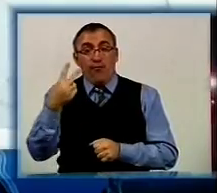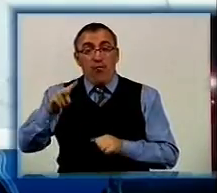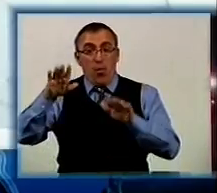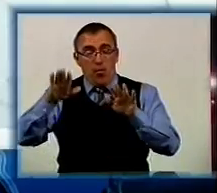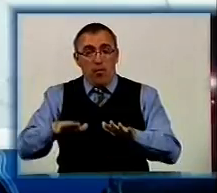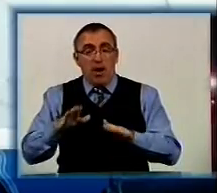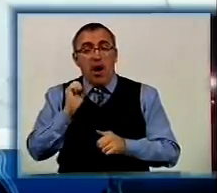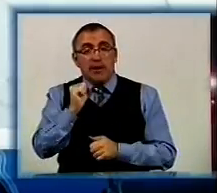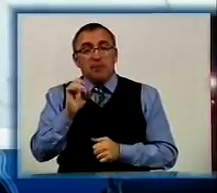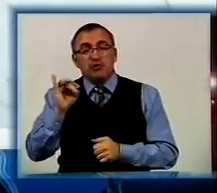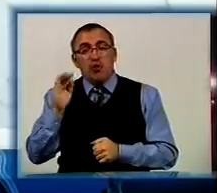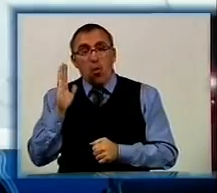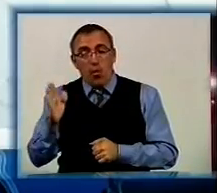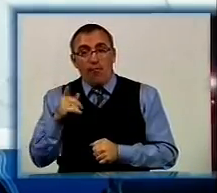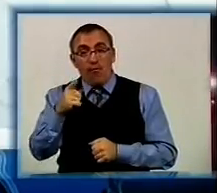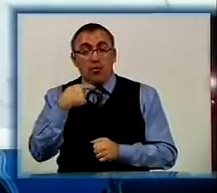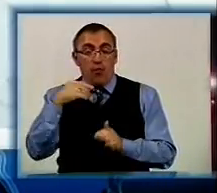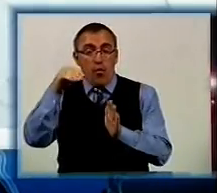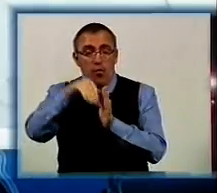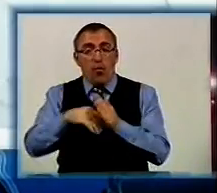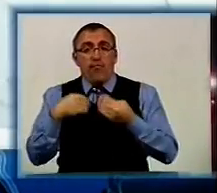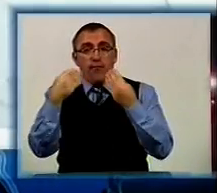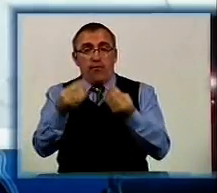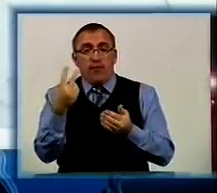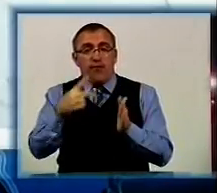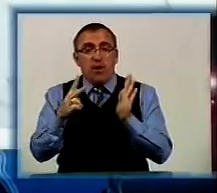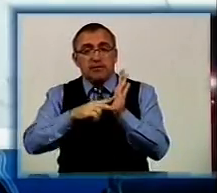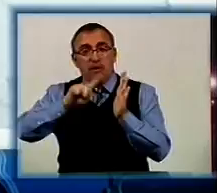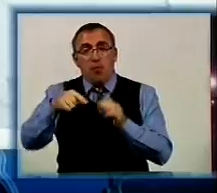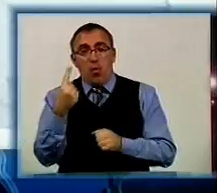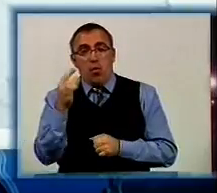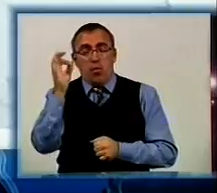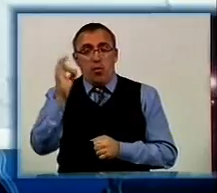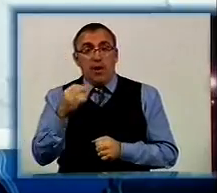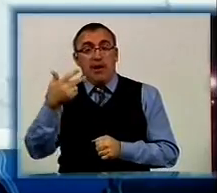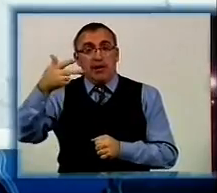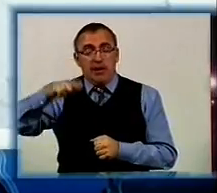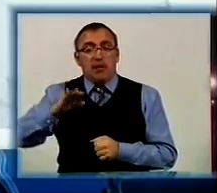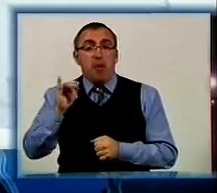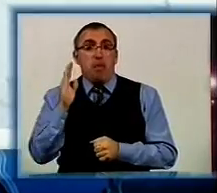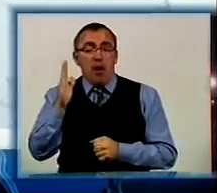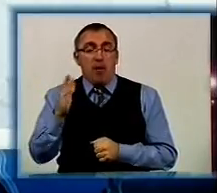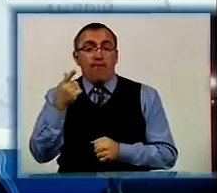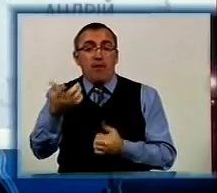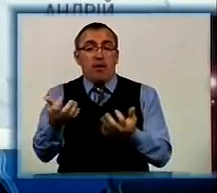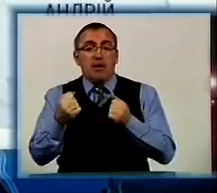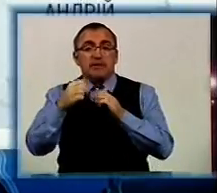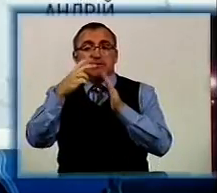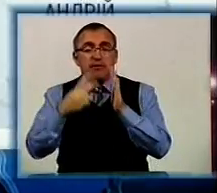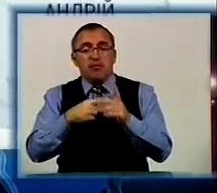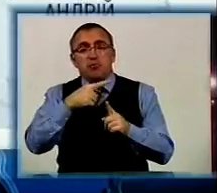місці – Артем Стрижаков. За нього свої голоси віддали 27,1%. На третьому місці – Андрій Табалов, він набрав 17